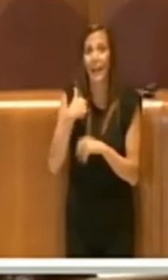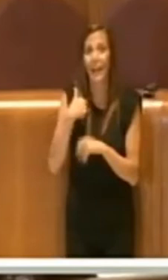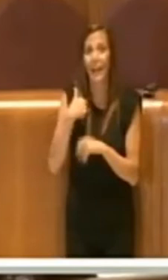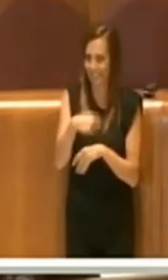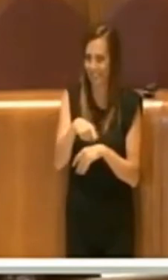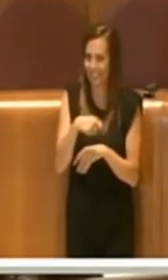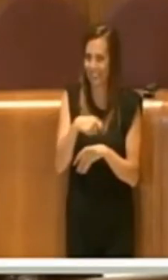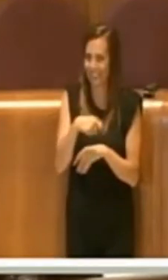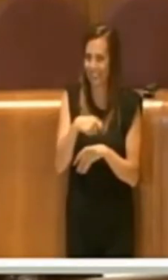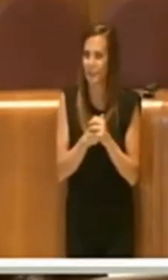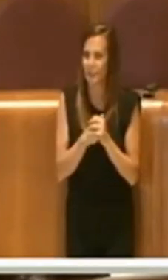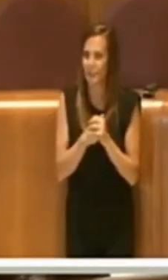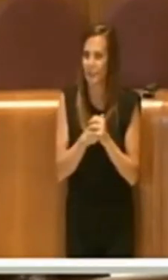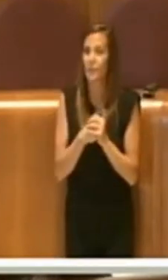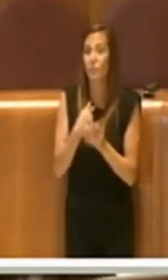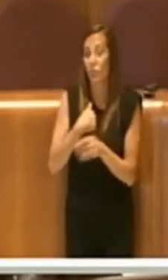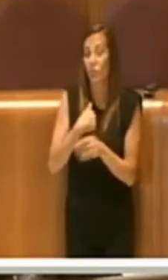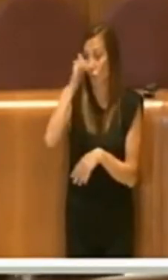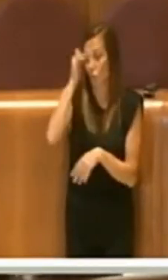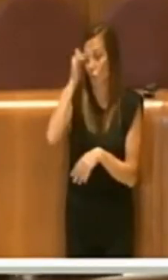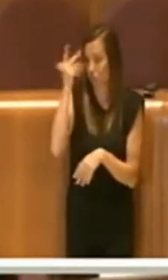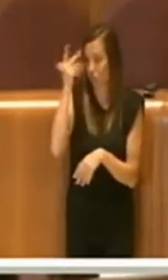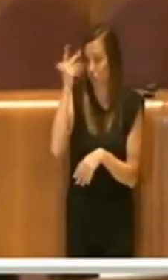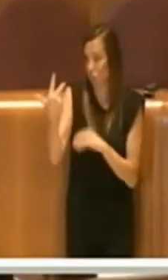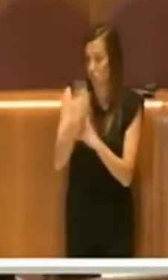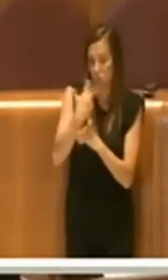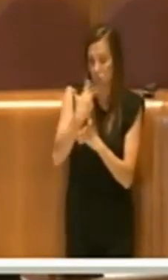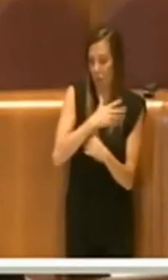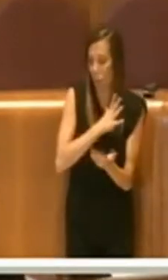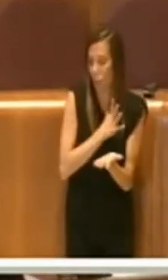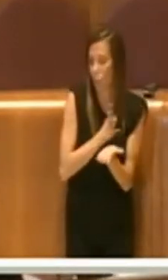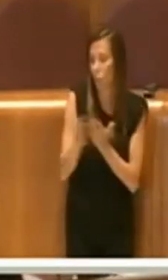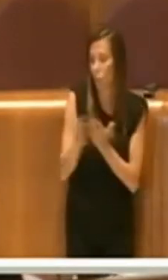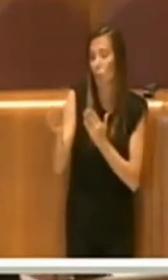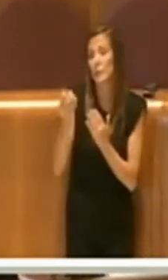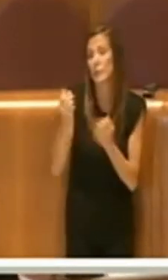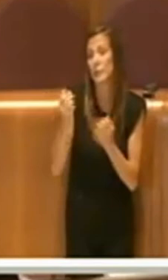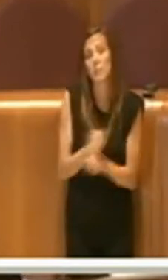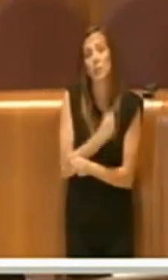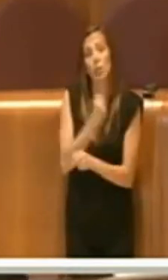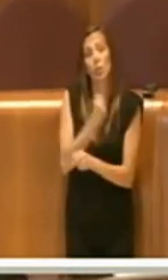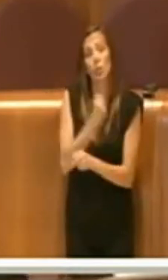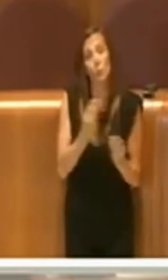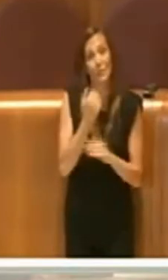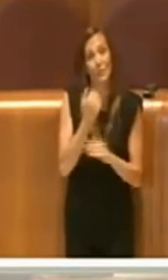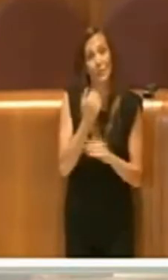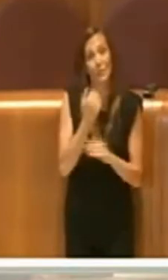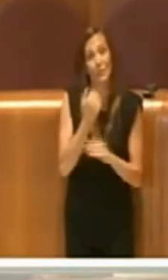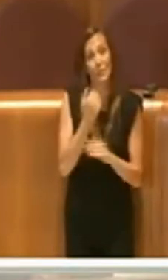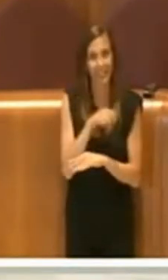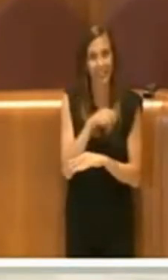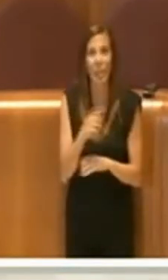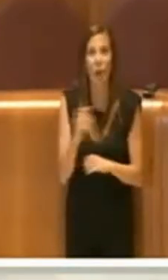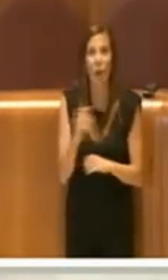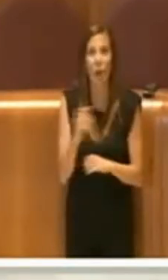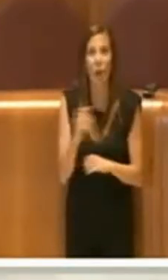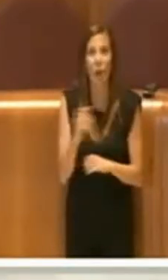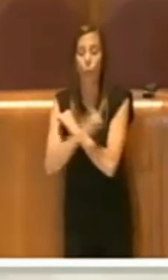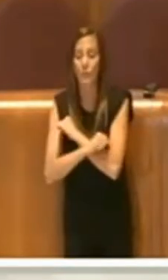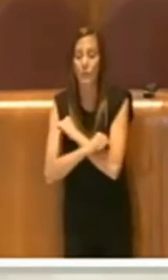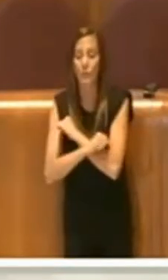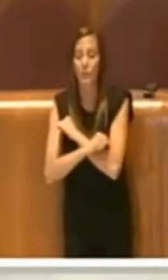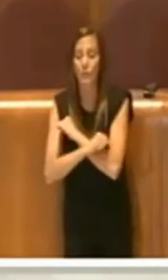Io ho sentito tutti quanti gli interventi, purtroppo su molti servizi le opposizioni da sempre